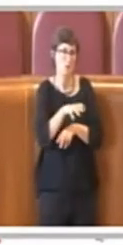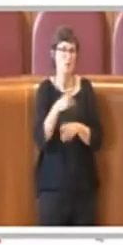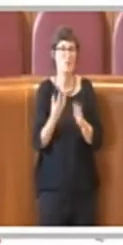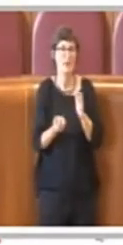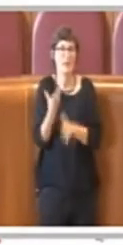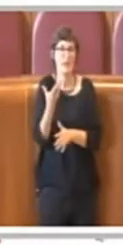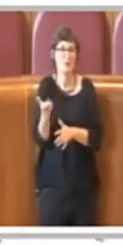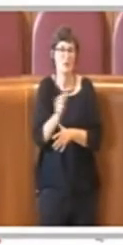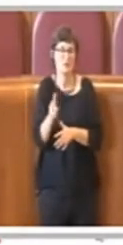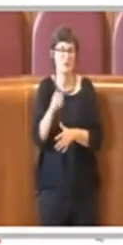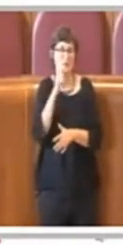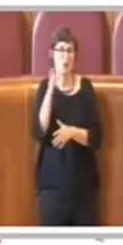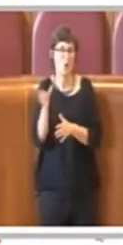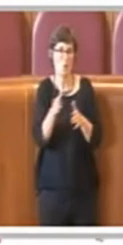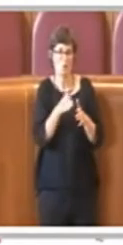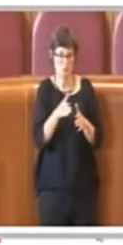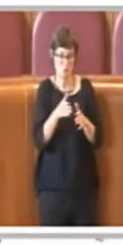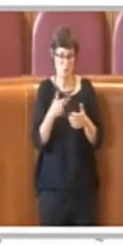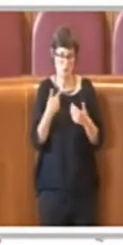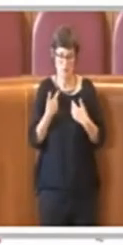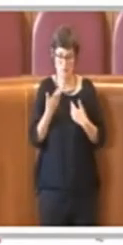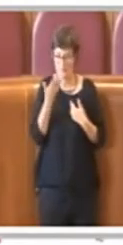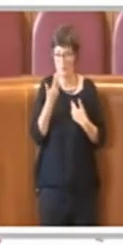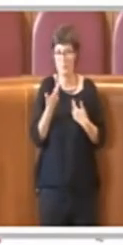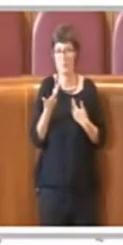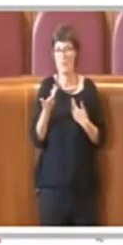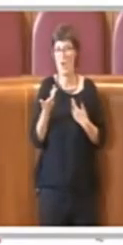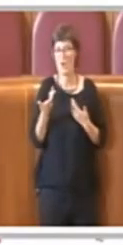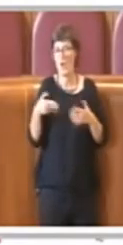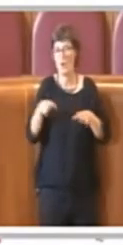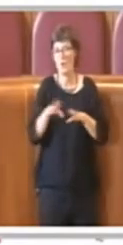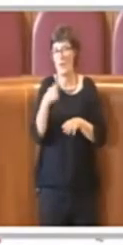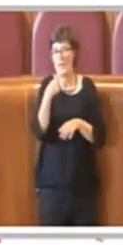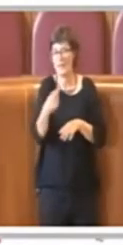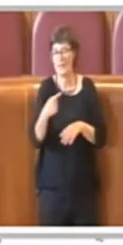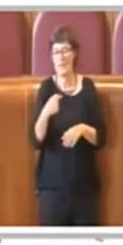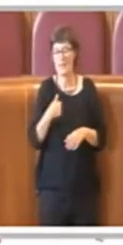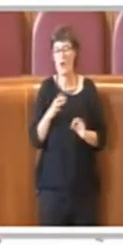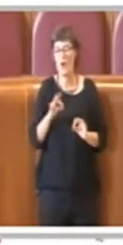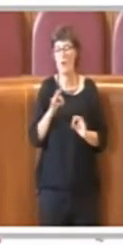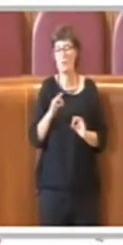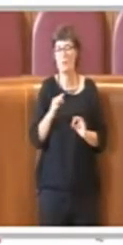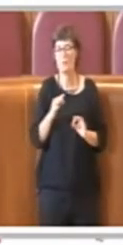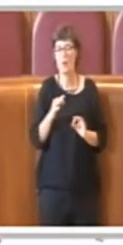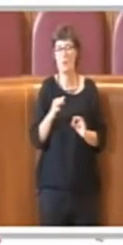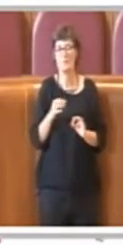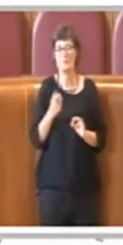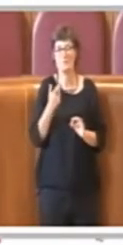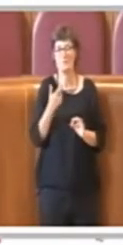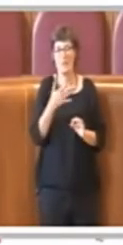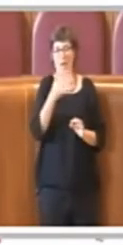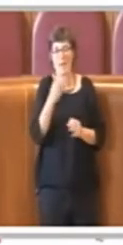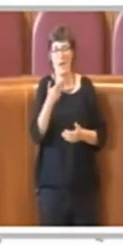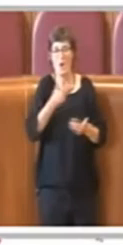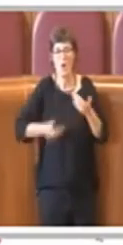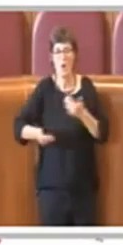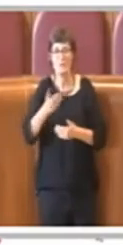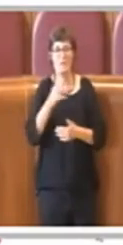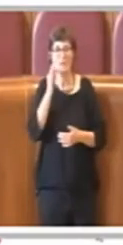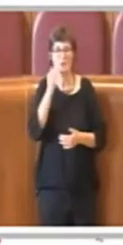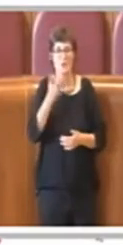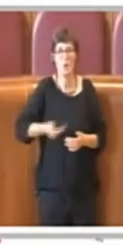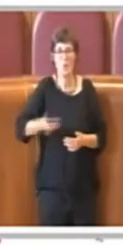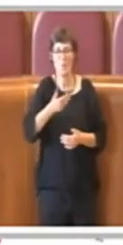'esperienza umana positiva che ha fatto da sfondo a lungo lavoro di redazione del regolamento. Ho capito l'importanza dell'ascolto delle